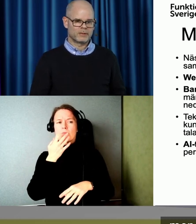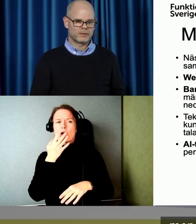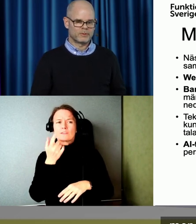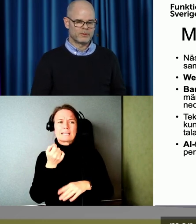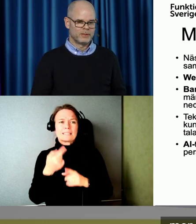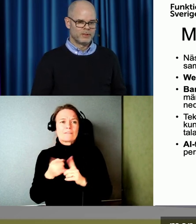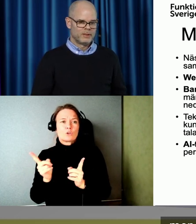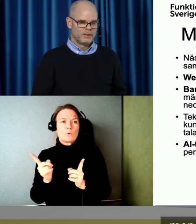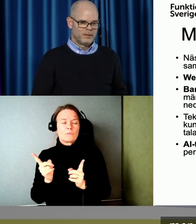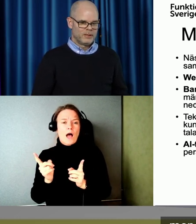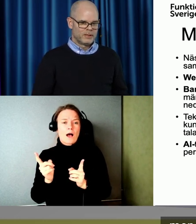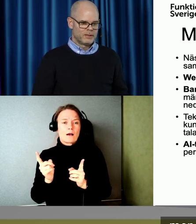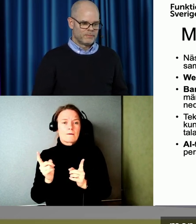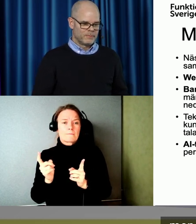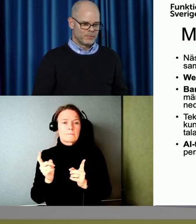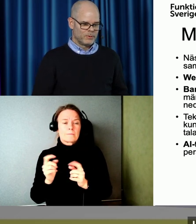sätt.